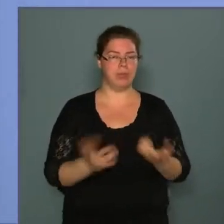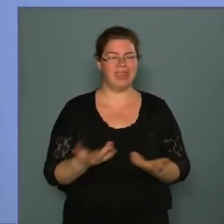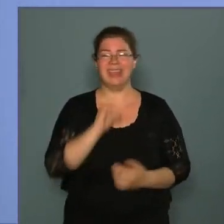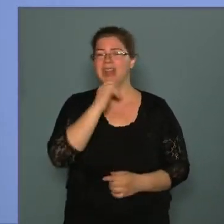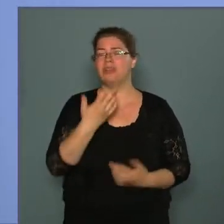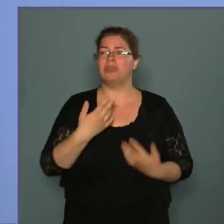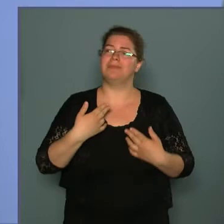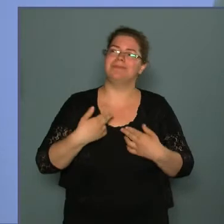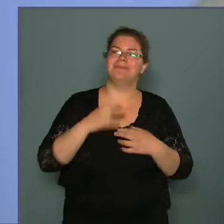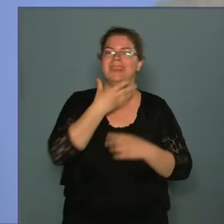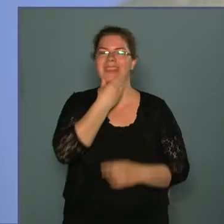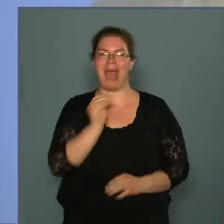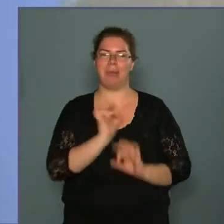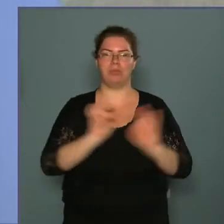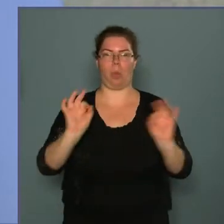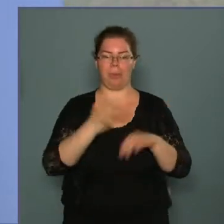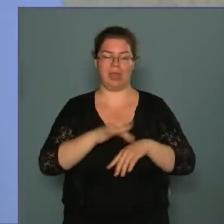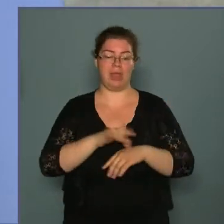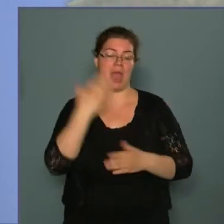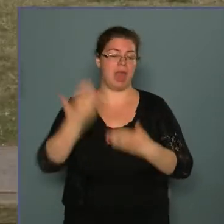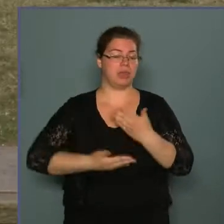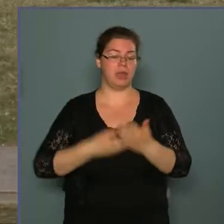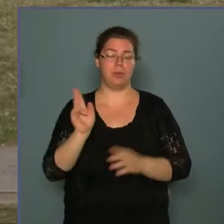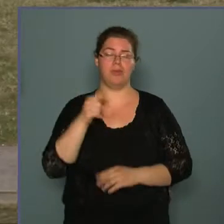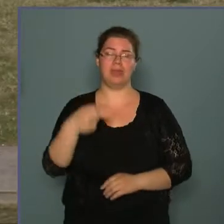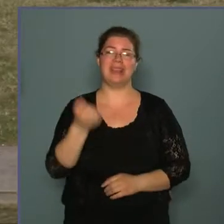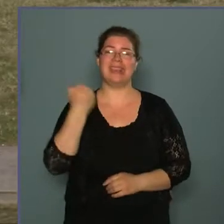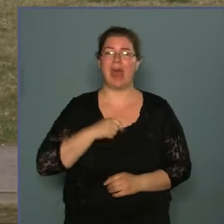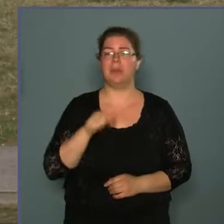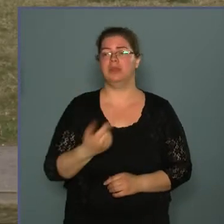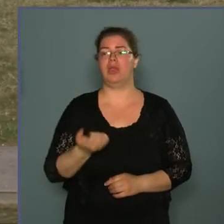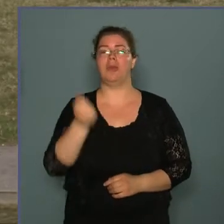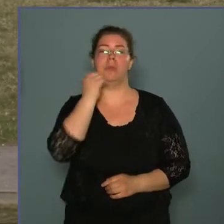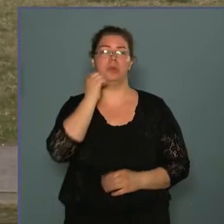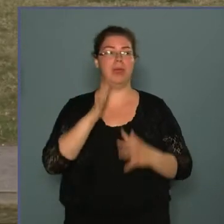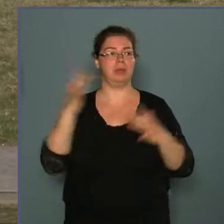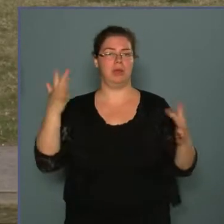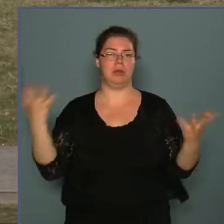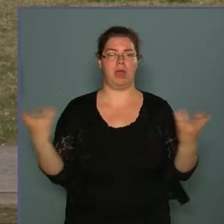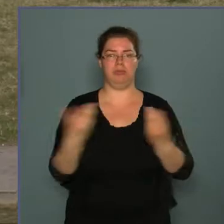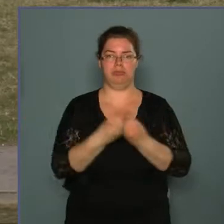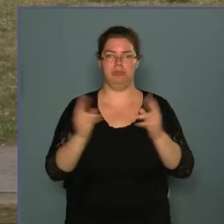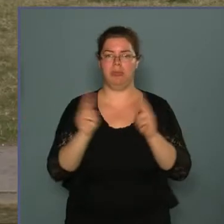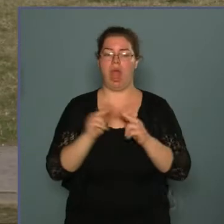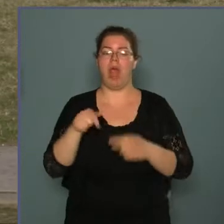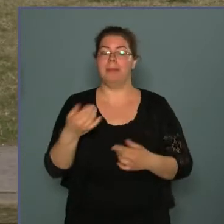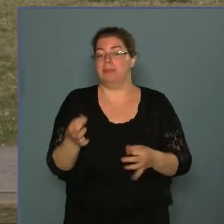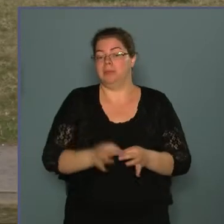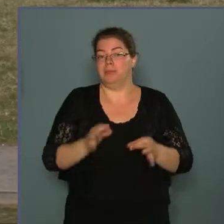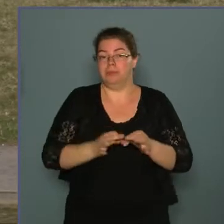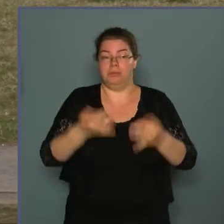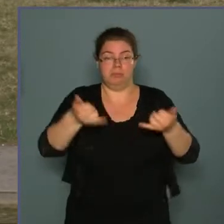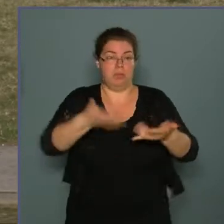szebb és jobb példa eddigi művészetében a drámaiság és a monumentalitás találkozására, mint éppen az